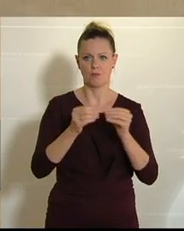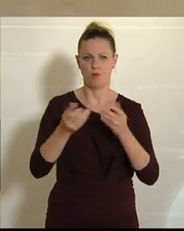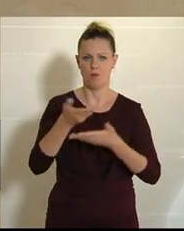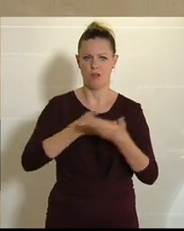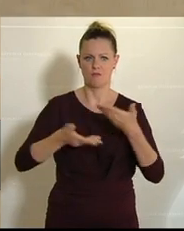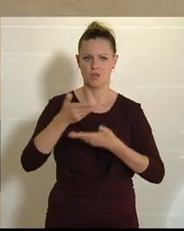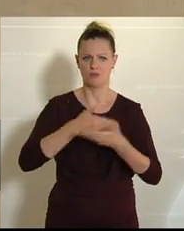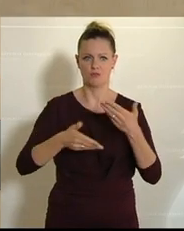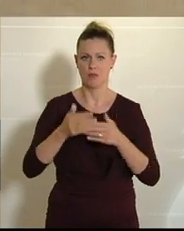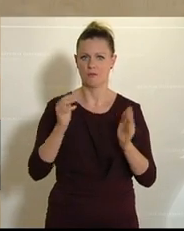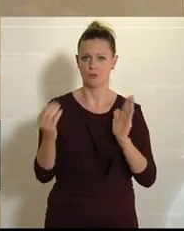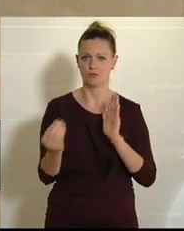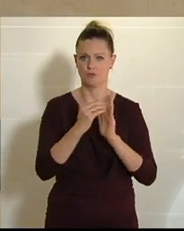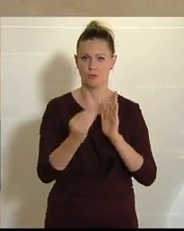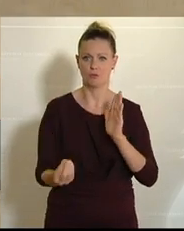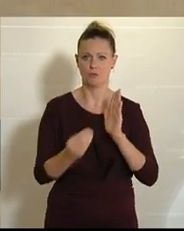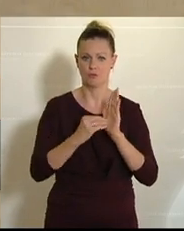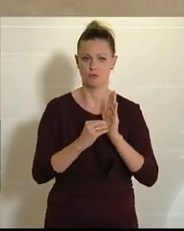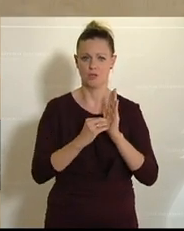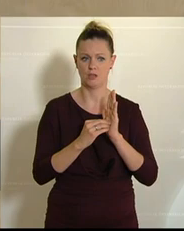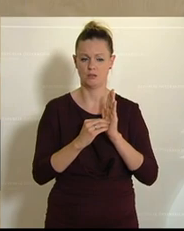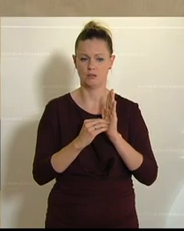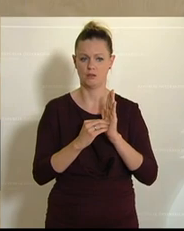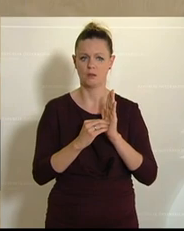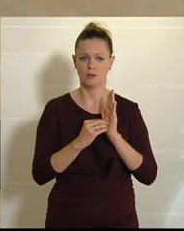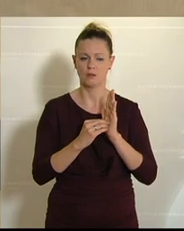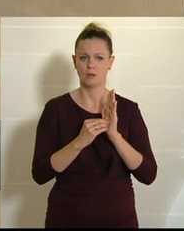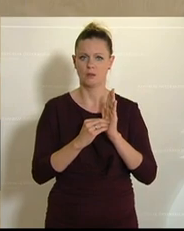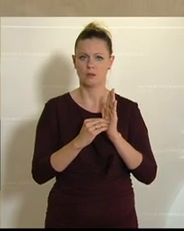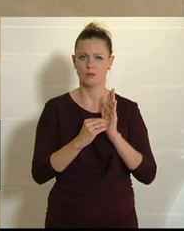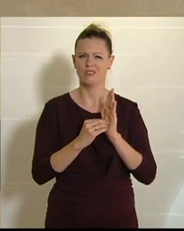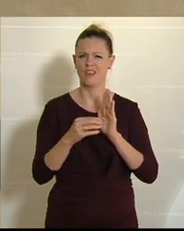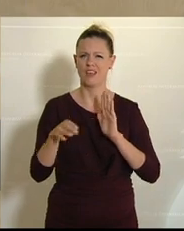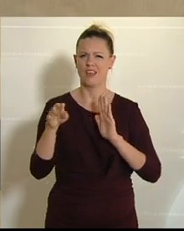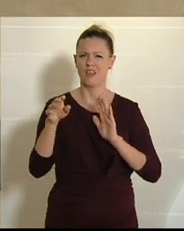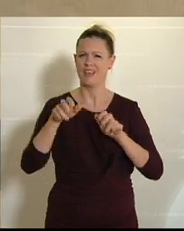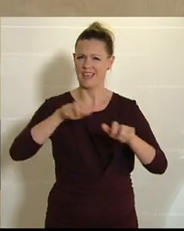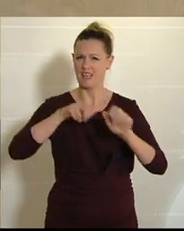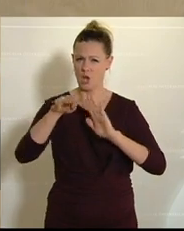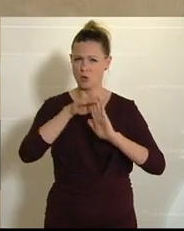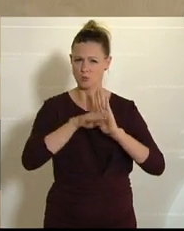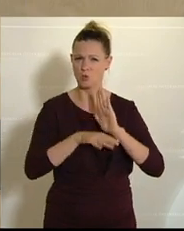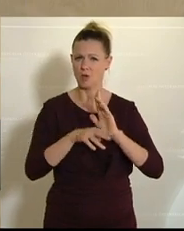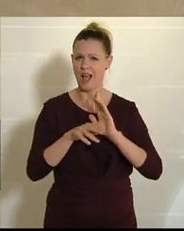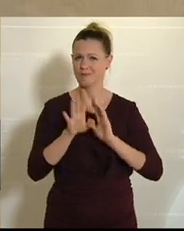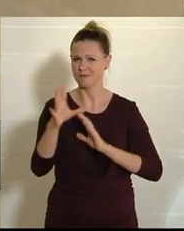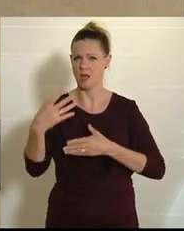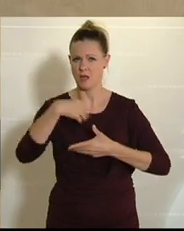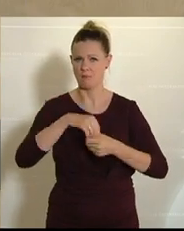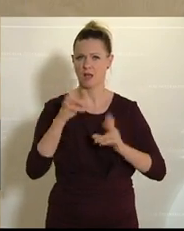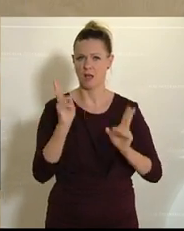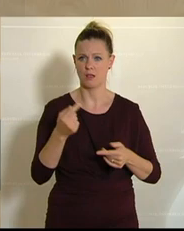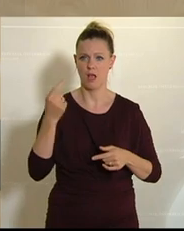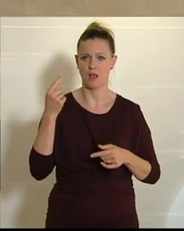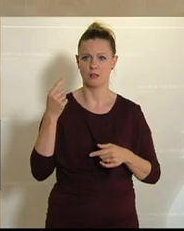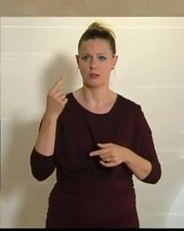vorkommen, und zwar nicht einmal, sondern mehrmals. Und ich kann mich an die Regierungsprogramme unter ihrer Beteiligung erinnern, wo diese